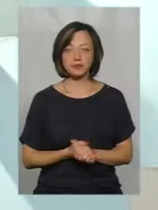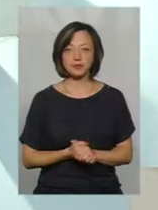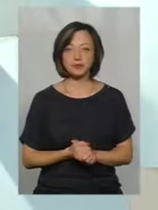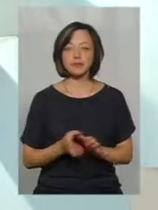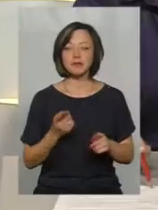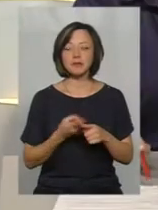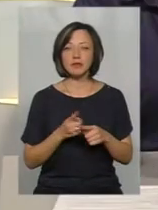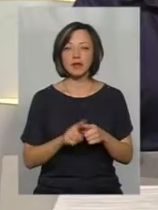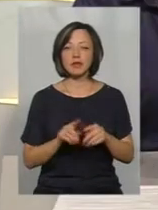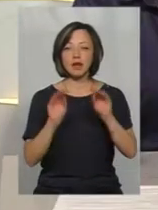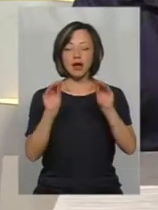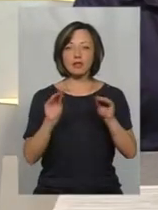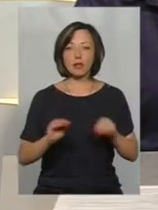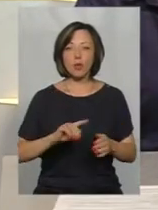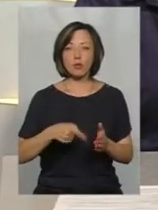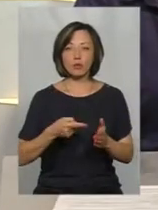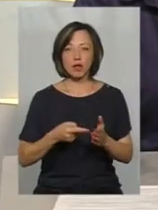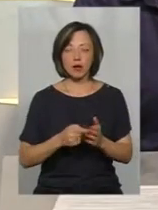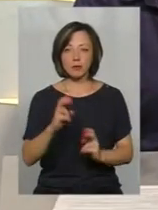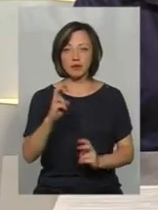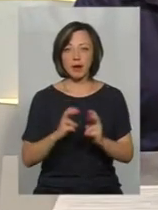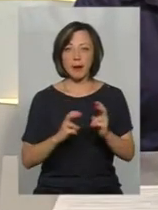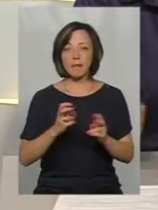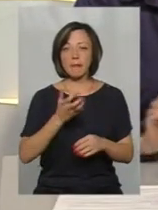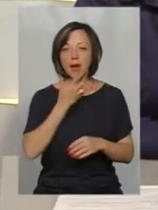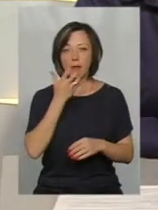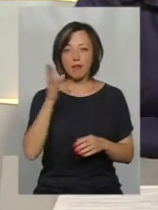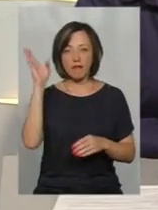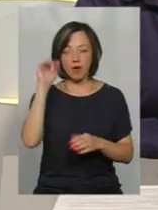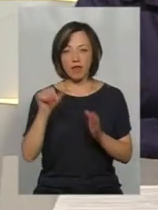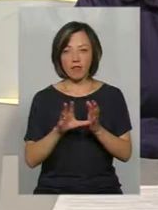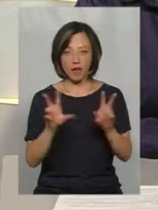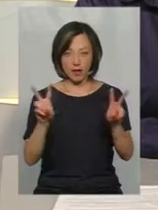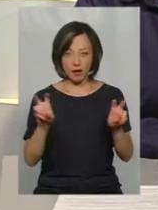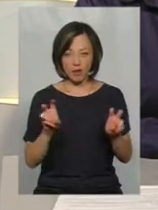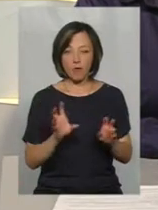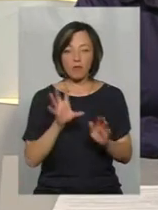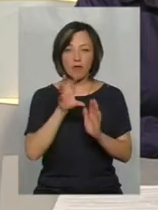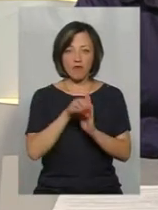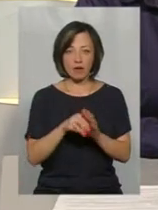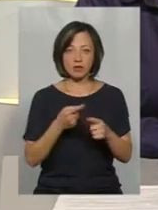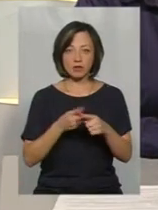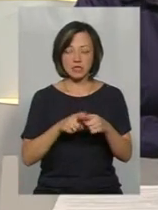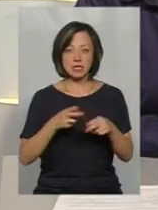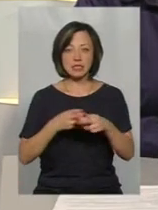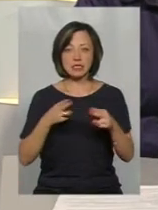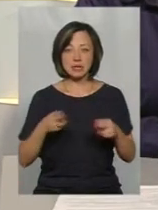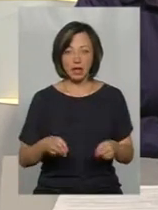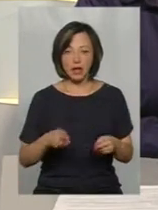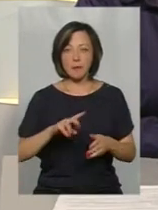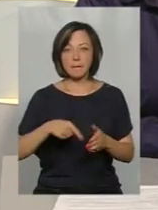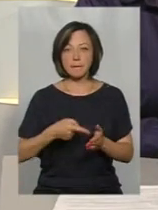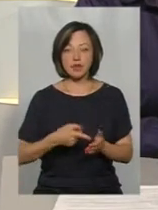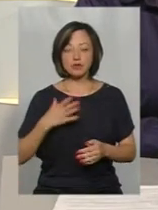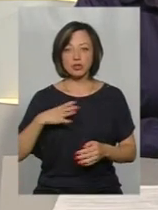даними комунального підприємства «Міськтепловодоенергія», після впровадження цієї тест на біомасі місто очікує